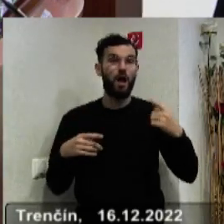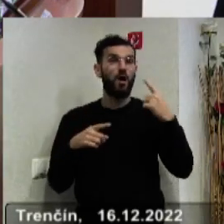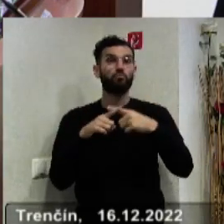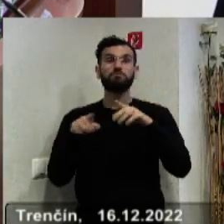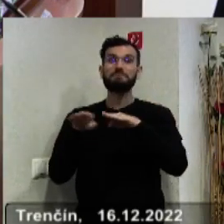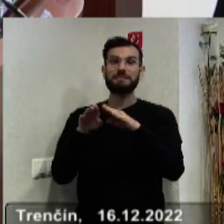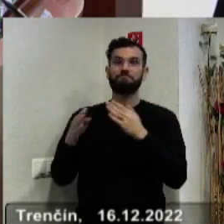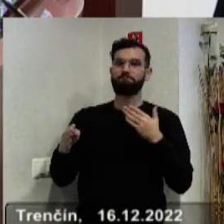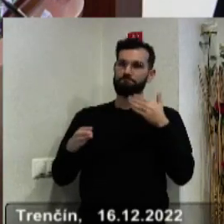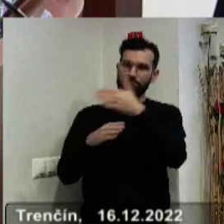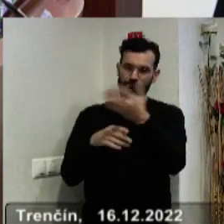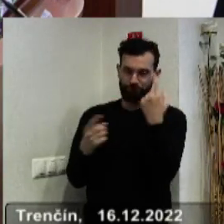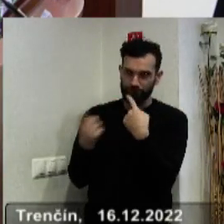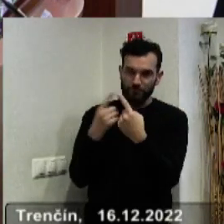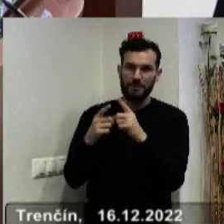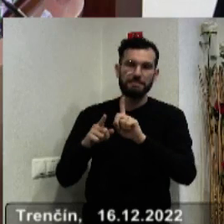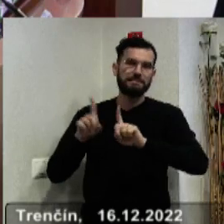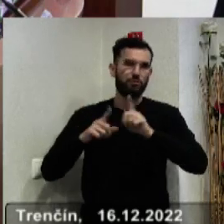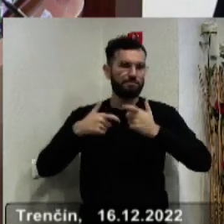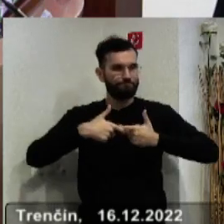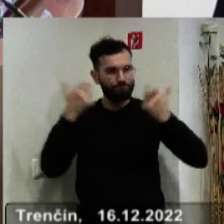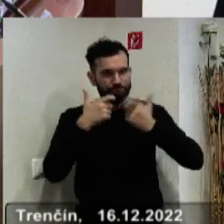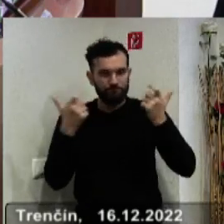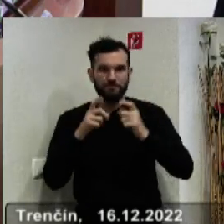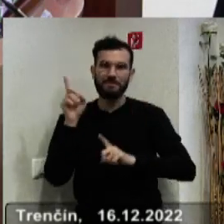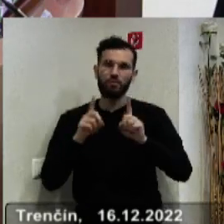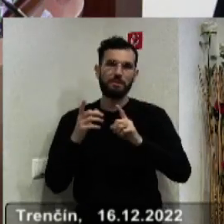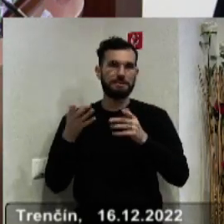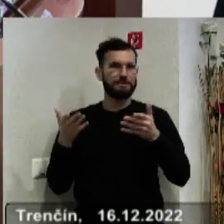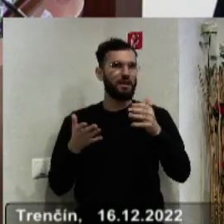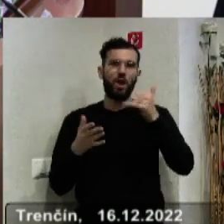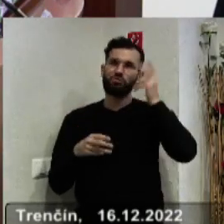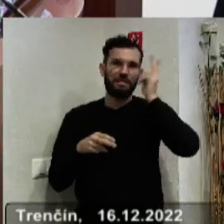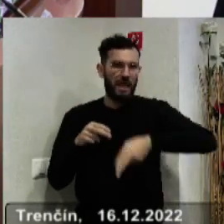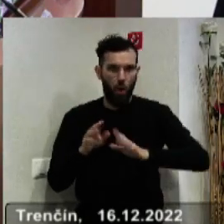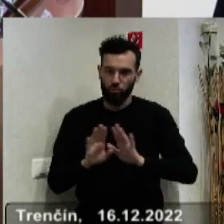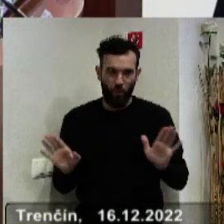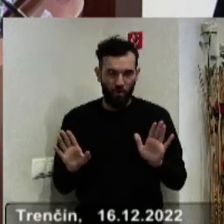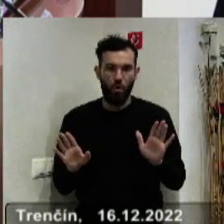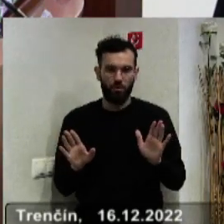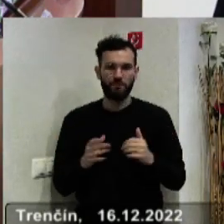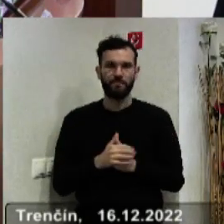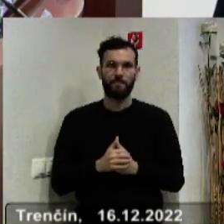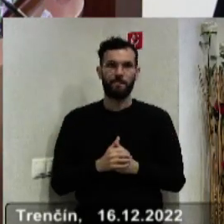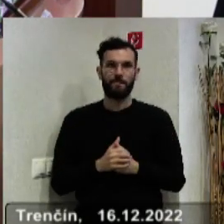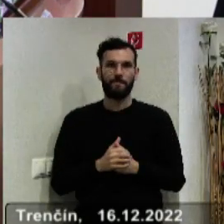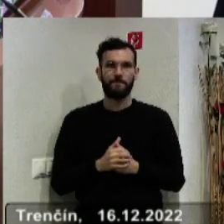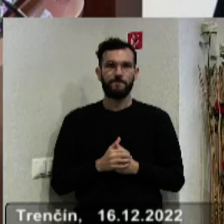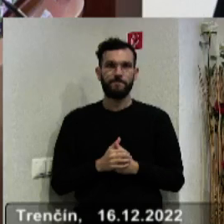pána ministra, niektoré veci nám boli vysvetlené, niektoré ostali ešte v otvorenej rovine